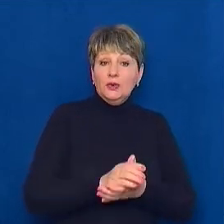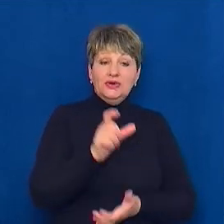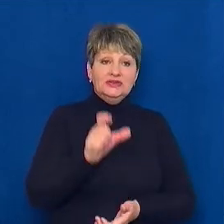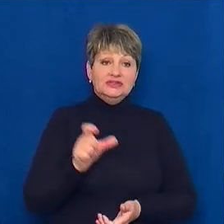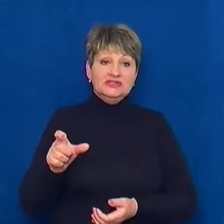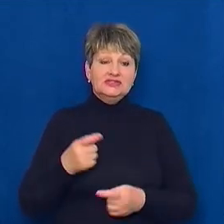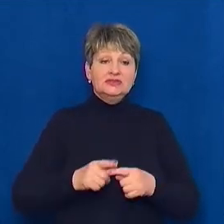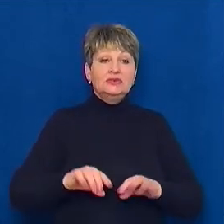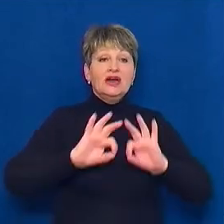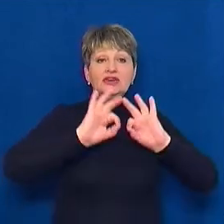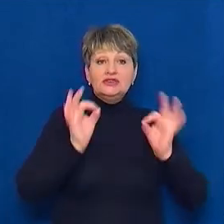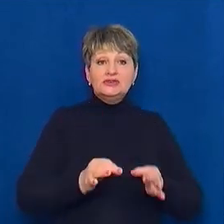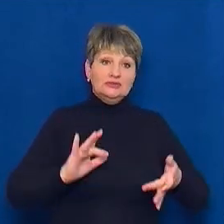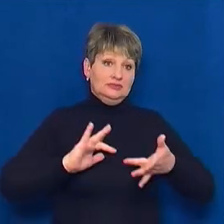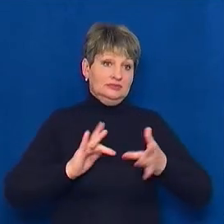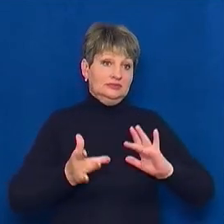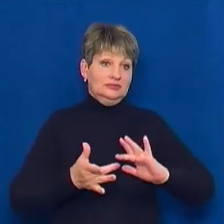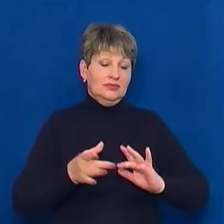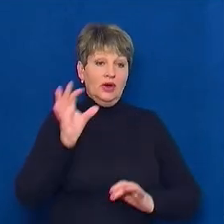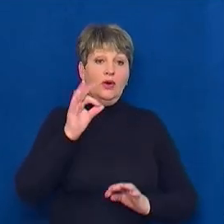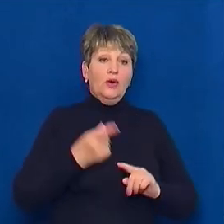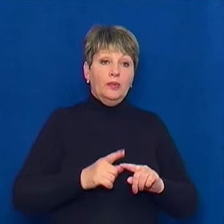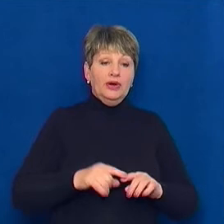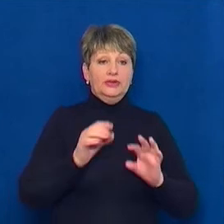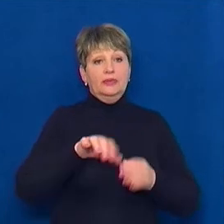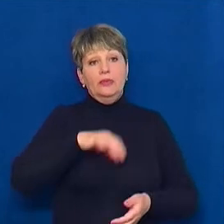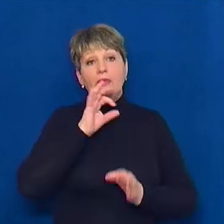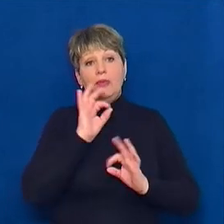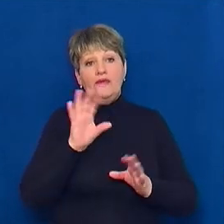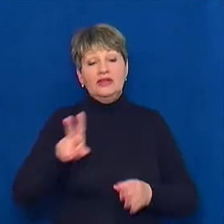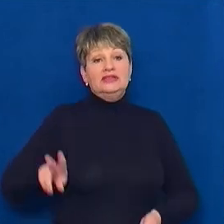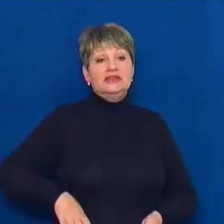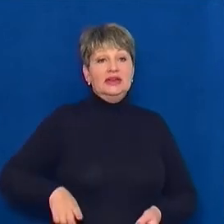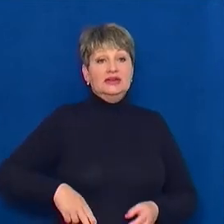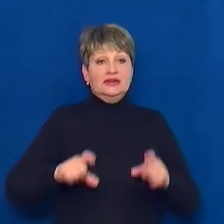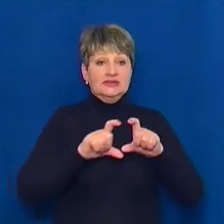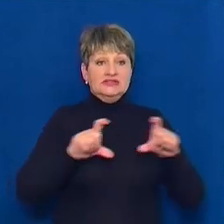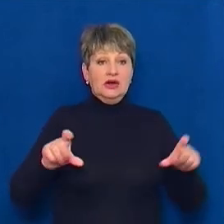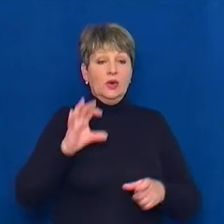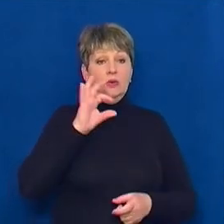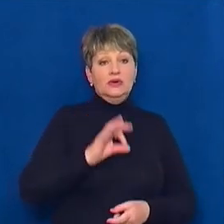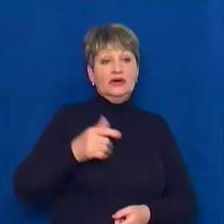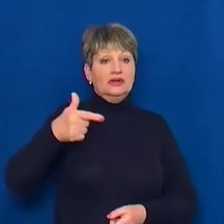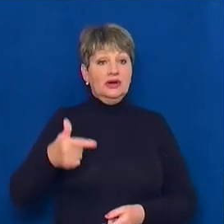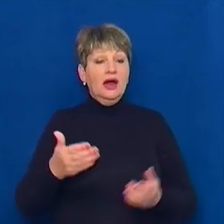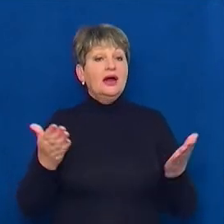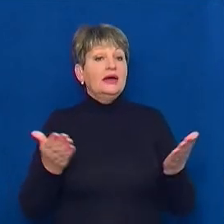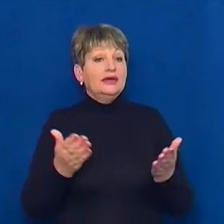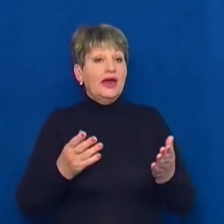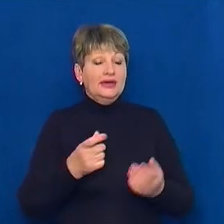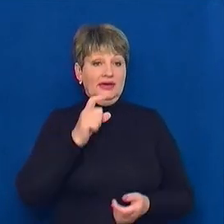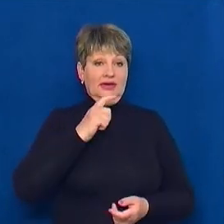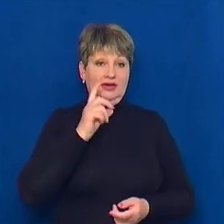із мистецькими творами онлайн. Про це Суспільному повідомила директорка закладу Ольга Гладун. У яких персонажів перевтілилися